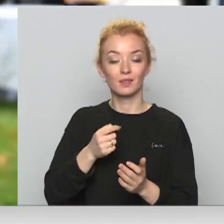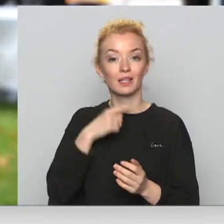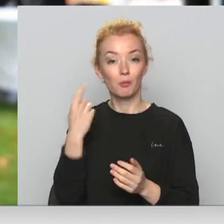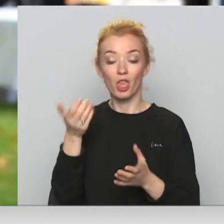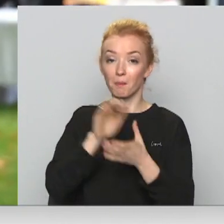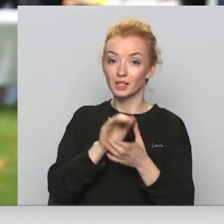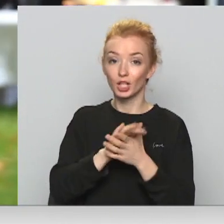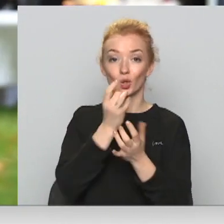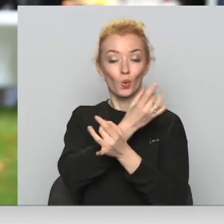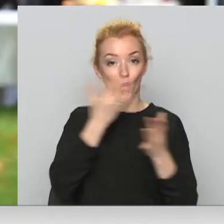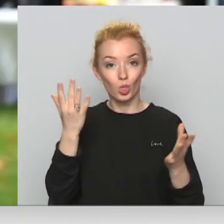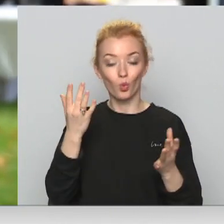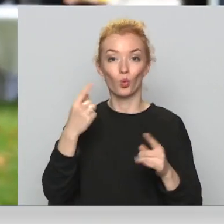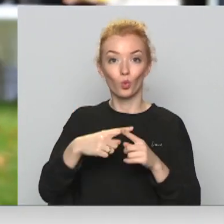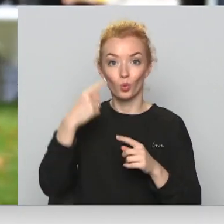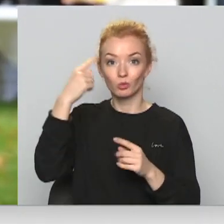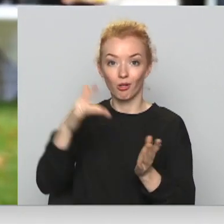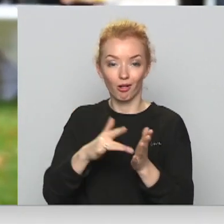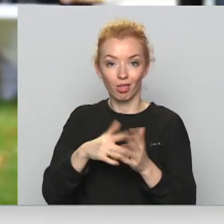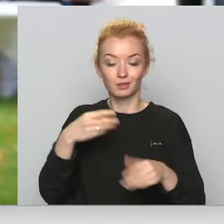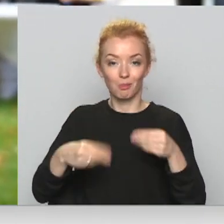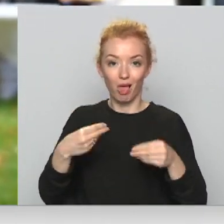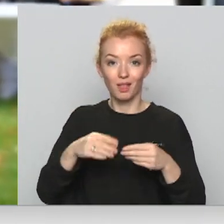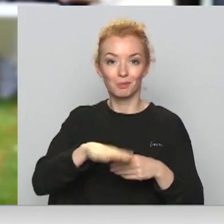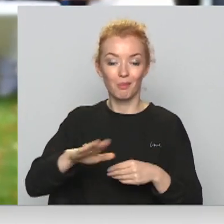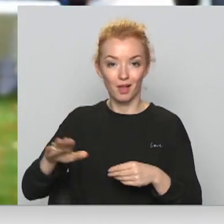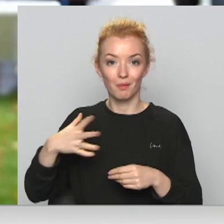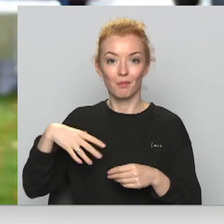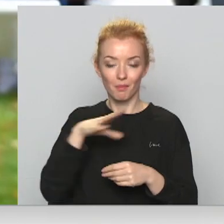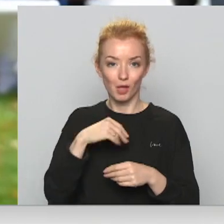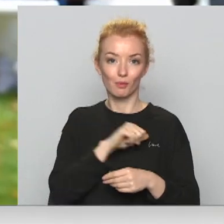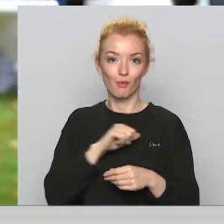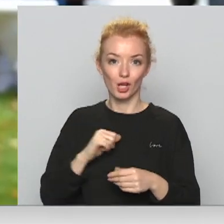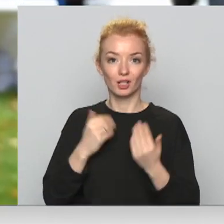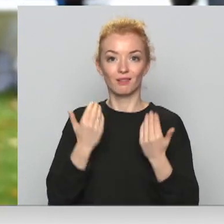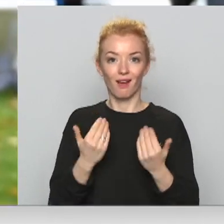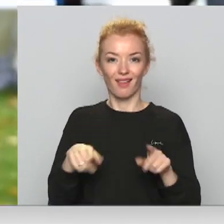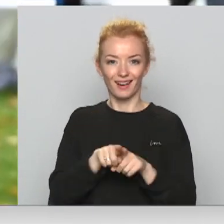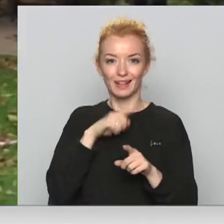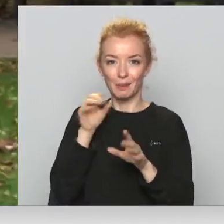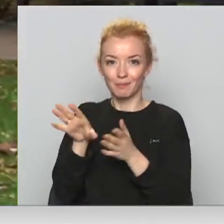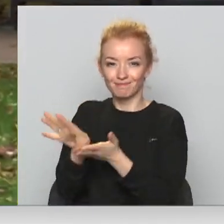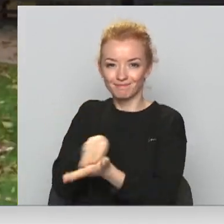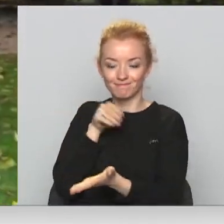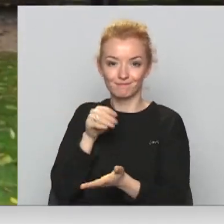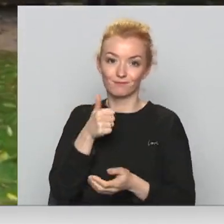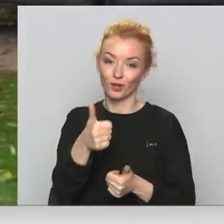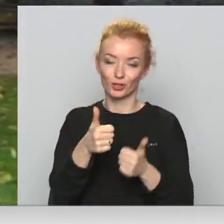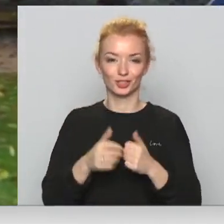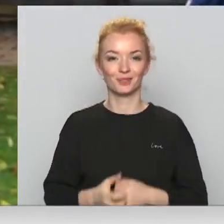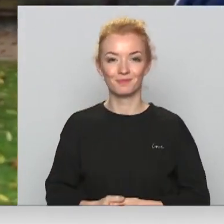apskatīties arī, tad mēs uznājām, kādas spēles viņiem ir bērniem. Mēs paši gribam tagad pa tādas uztaisīt mājās. Paši!